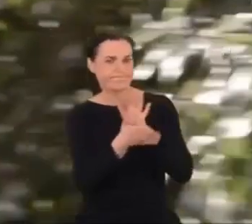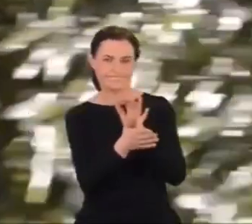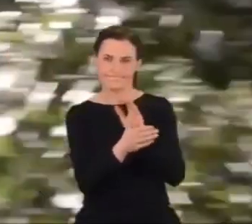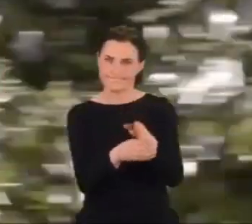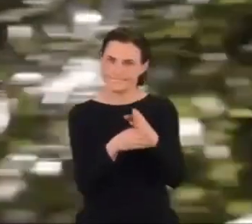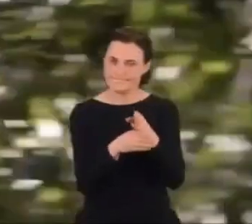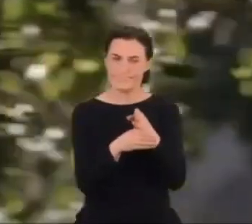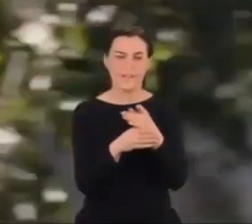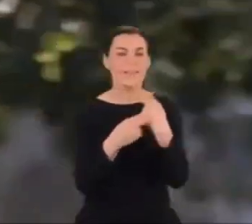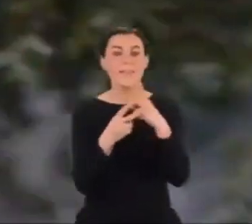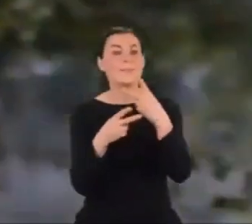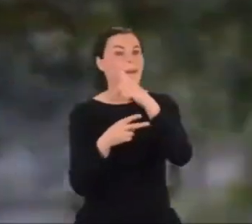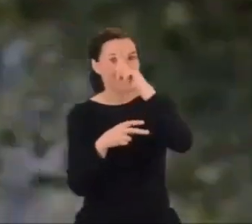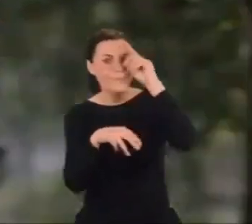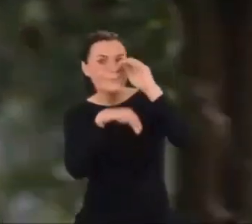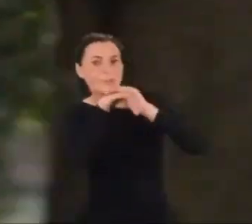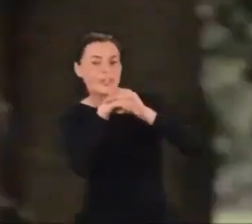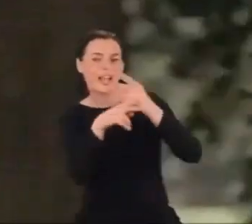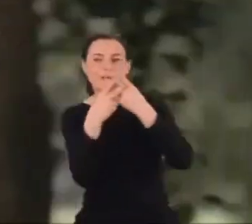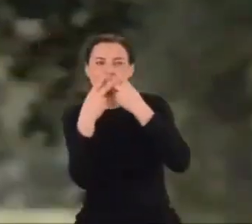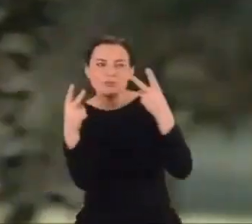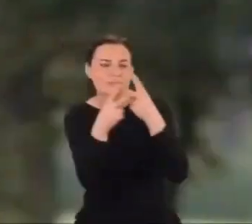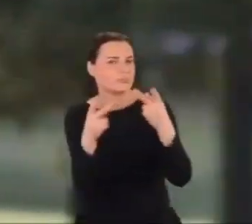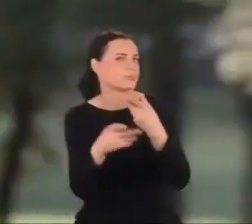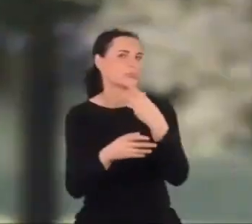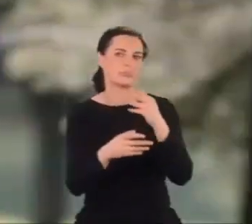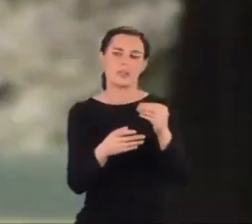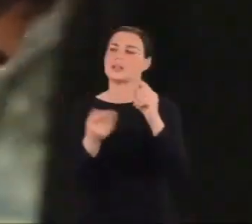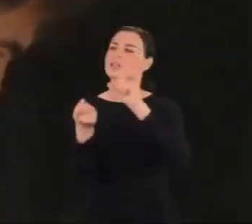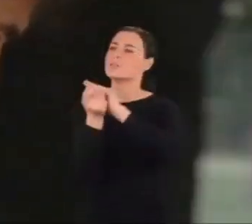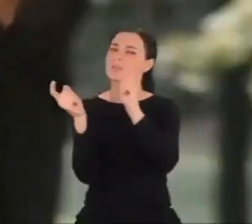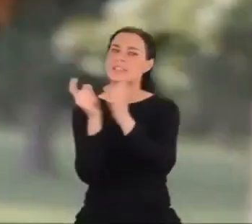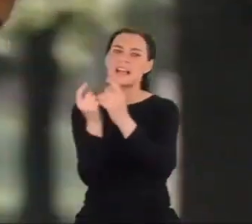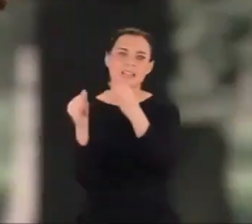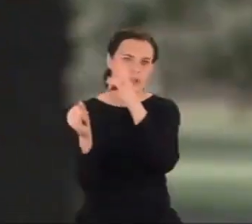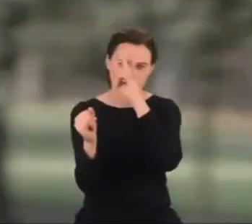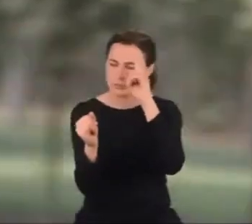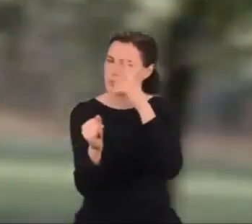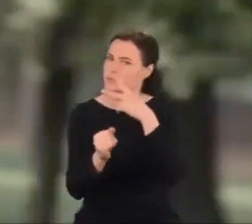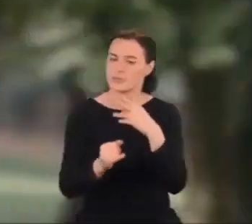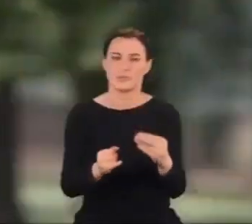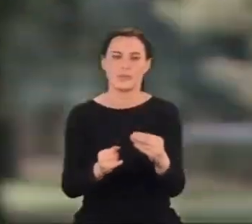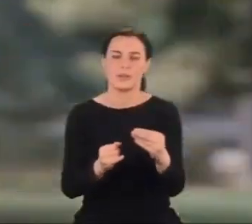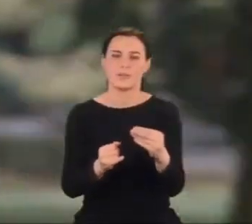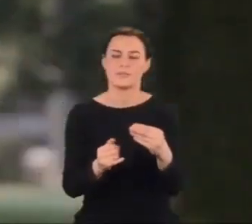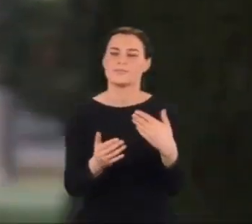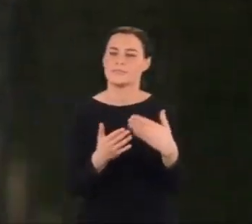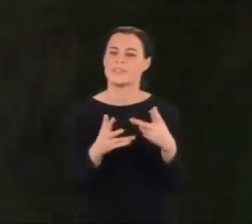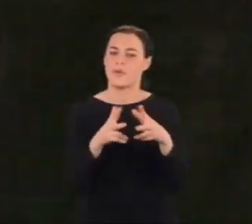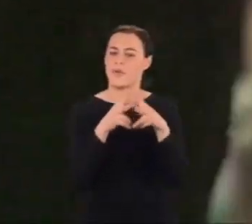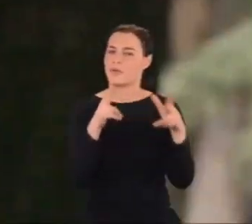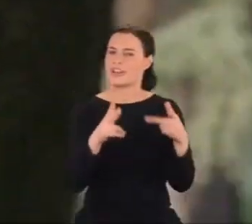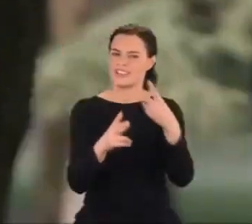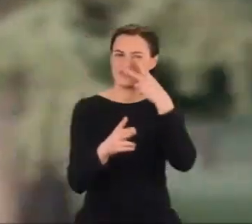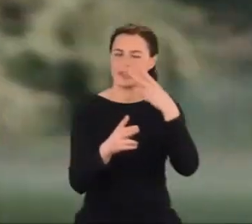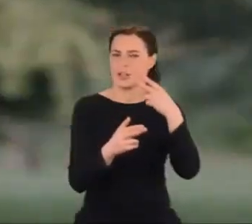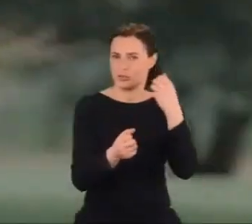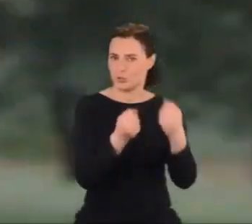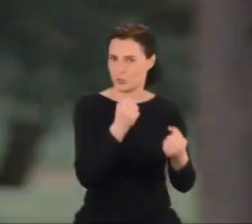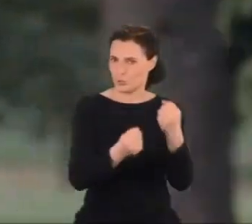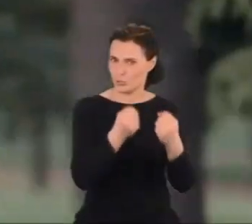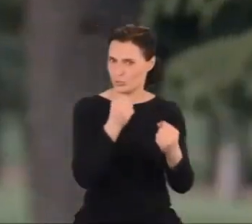Nie odwiedza przyjaciół, z nikim się nie spotyka. Nie ulega wątpliwości, że przechodzi trudny okaz.